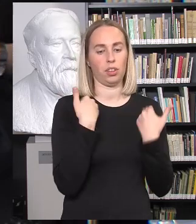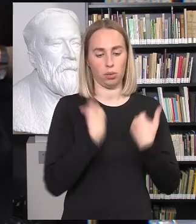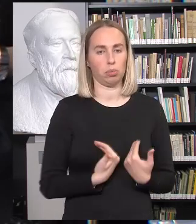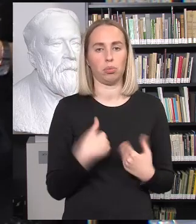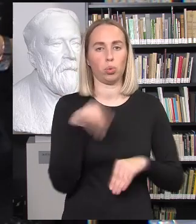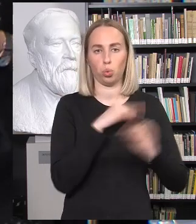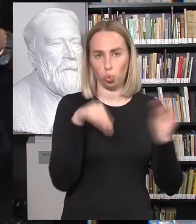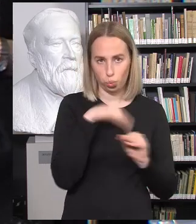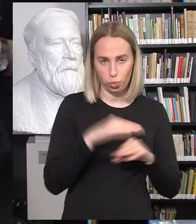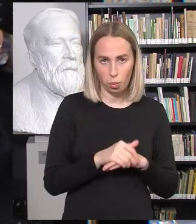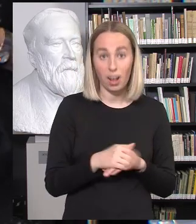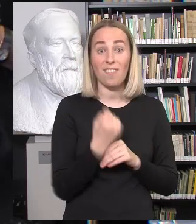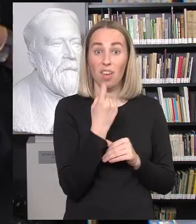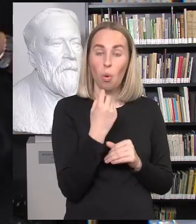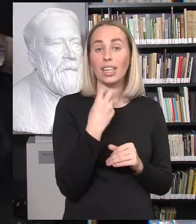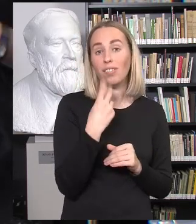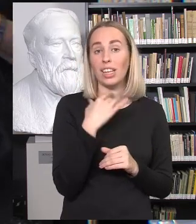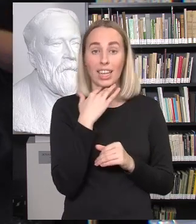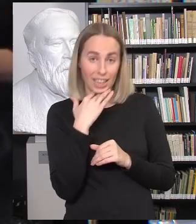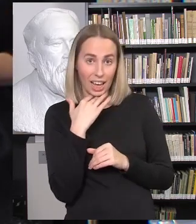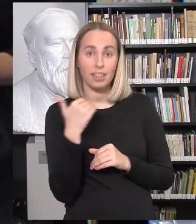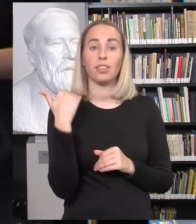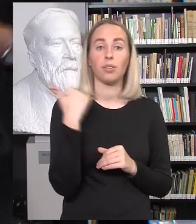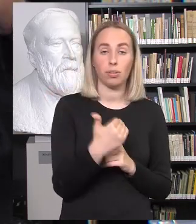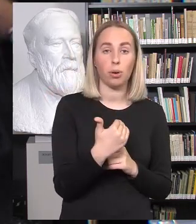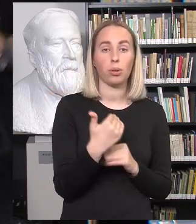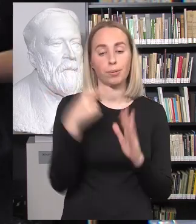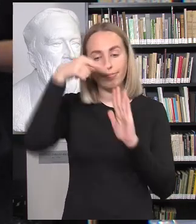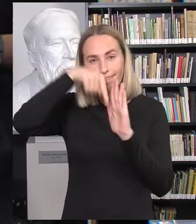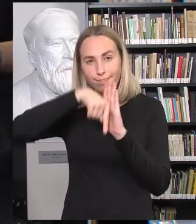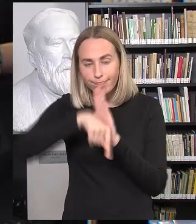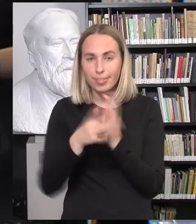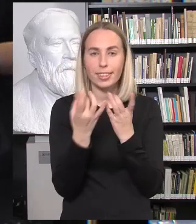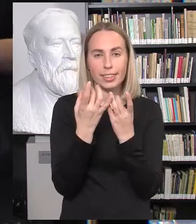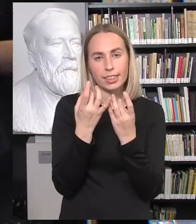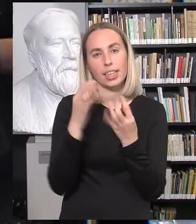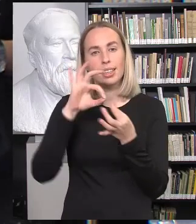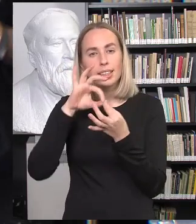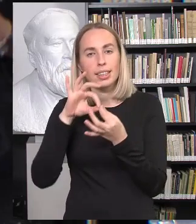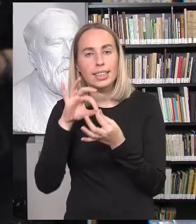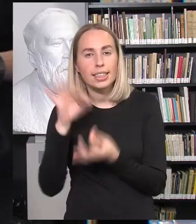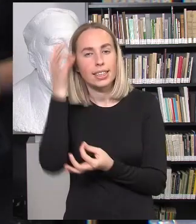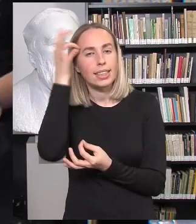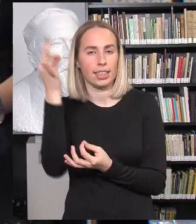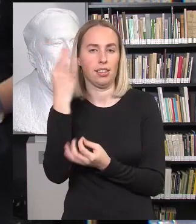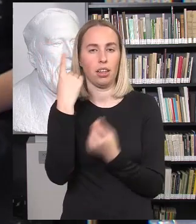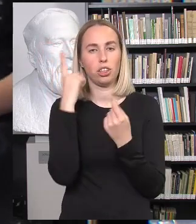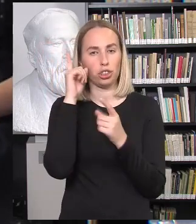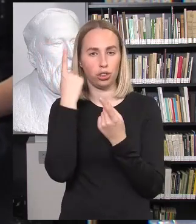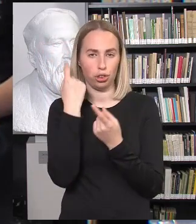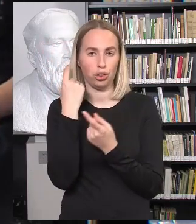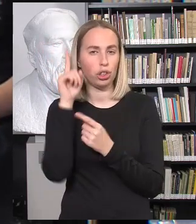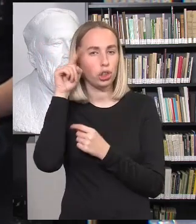-12 klasė principas yra įveiklinimo ir įgylį ir specifinių žinių suteikimas, kas yra tikrai reikalinga.